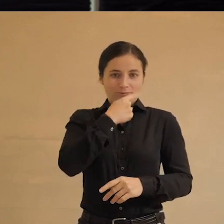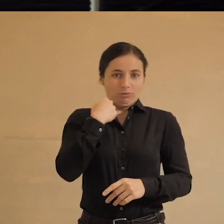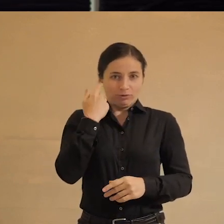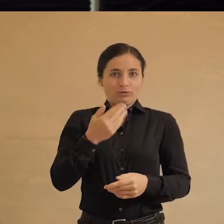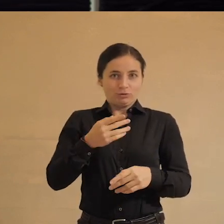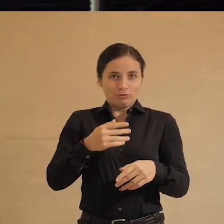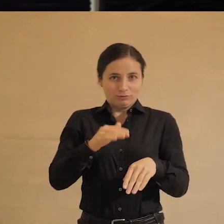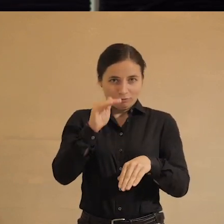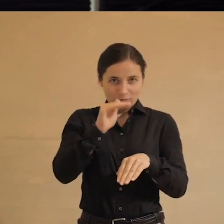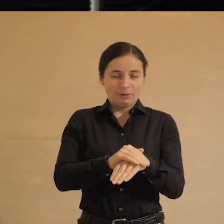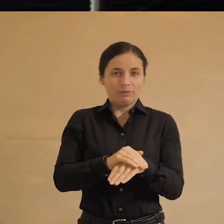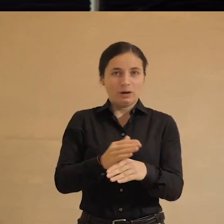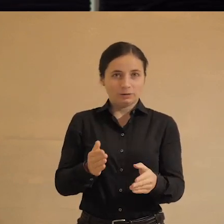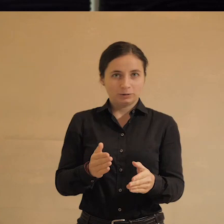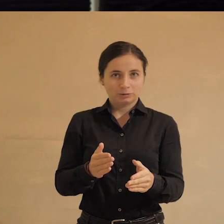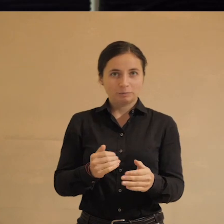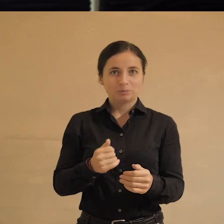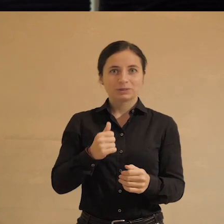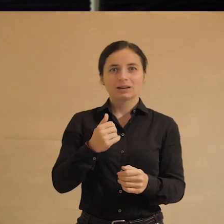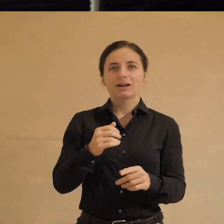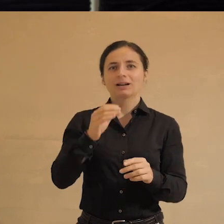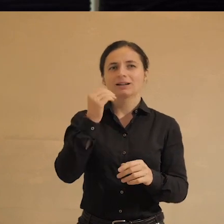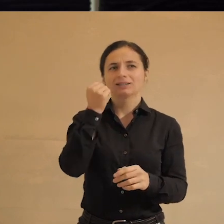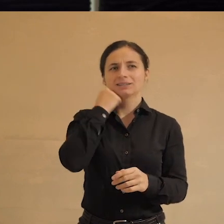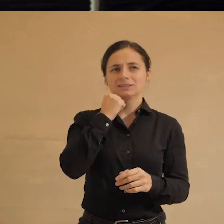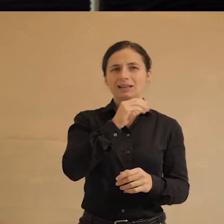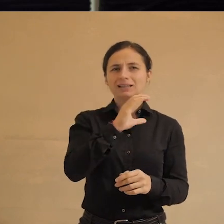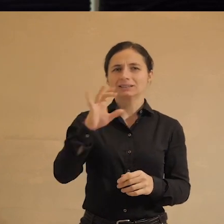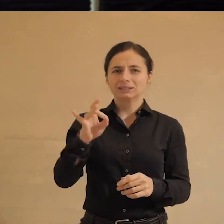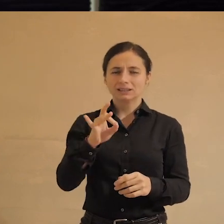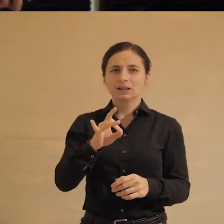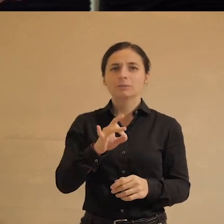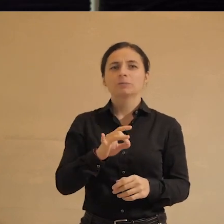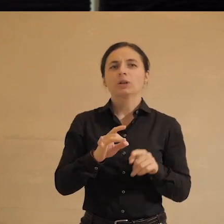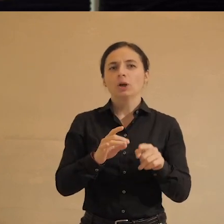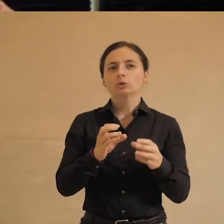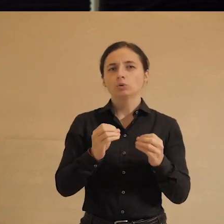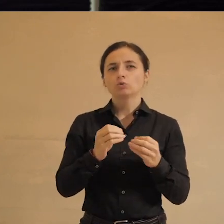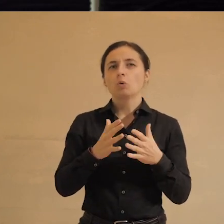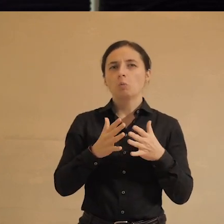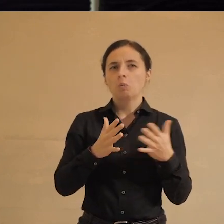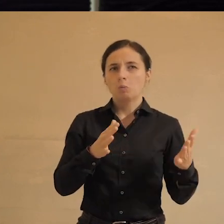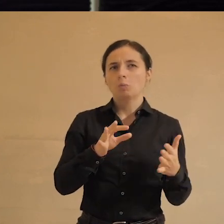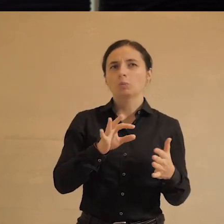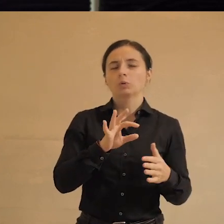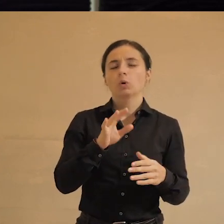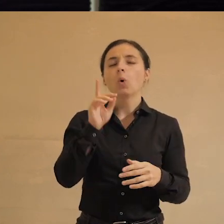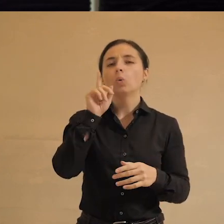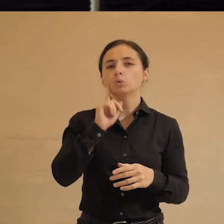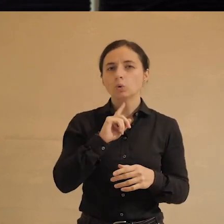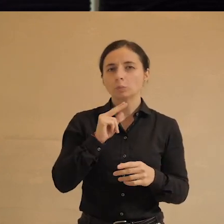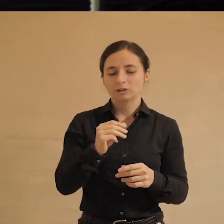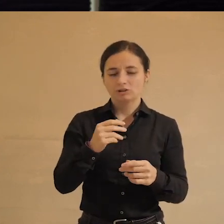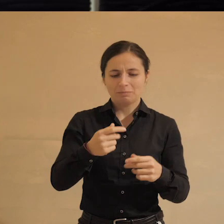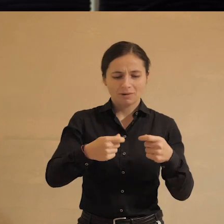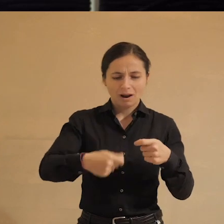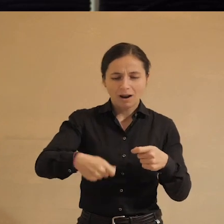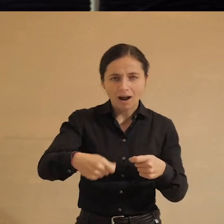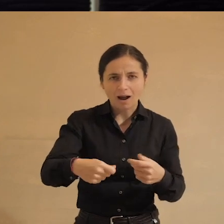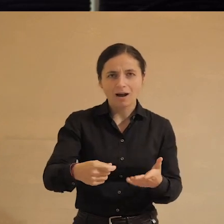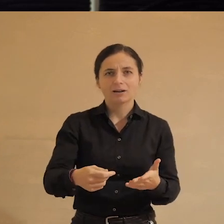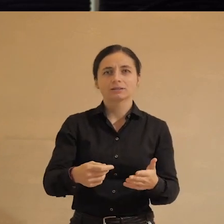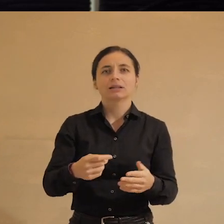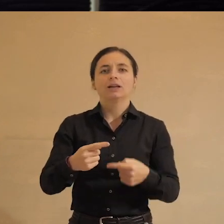в материализации старого советского анекдота. Оно еще более удобно, чем даже все возможные карты, чем даже